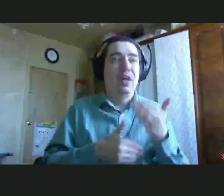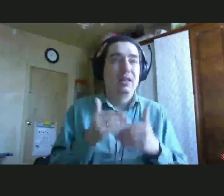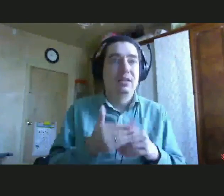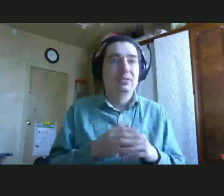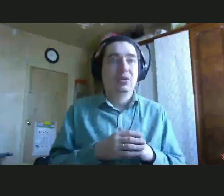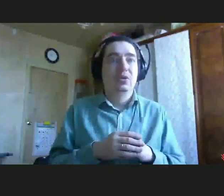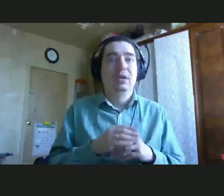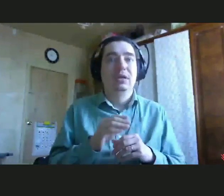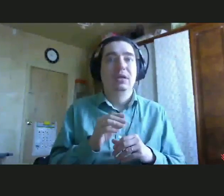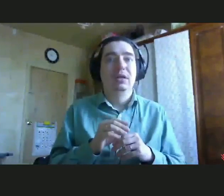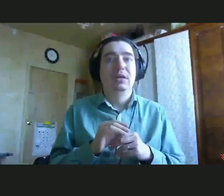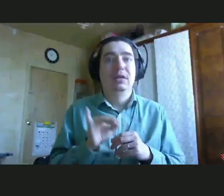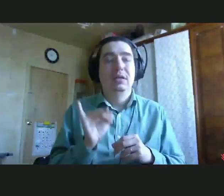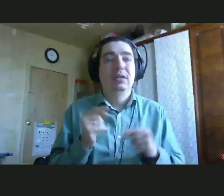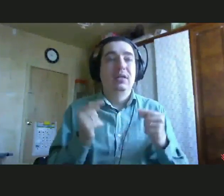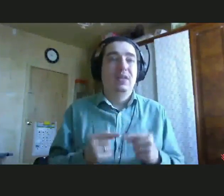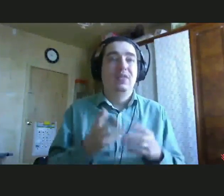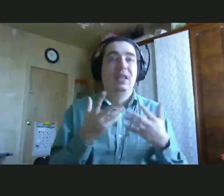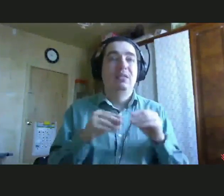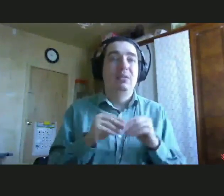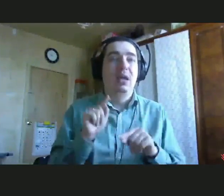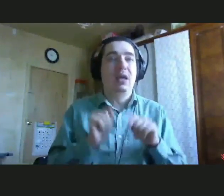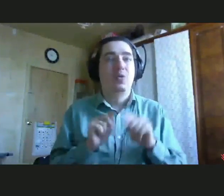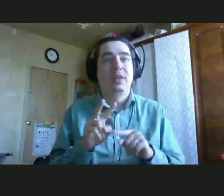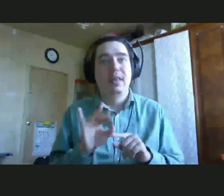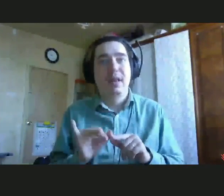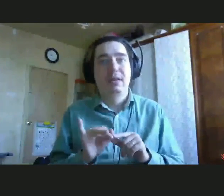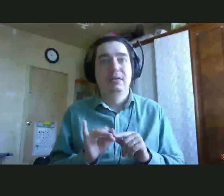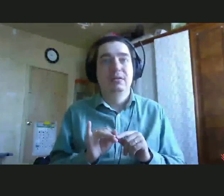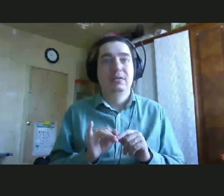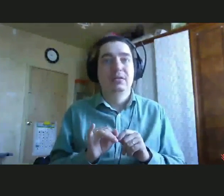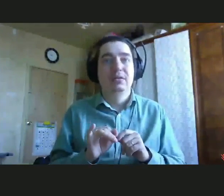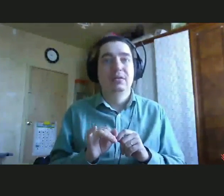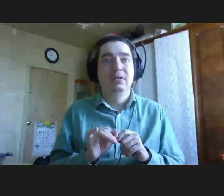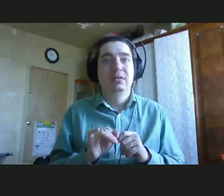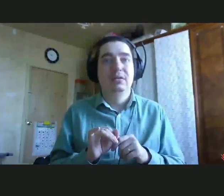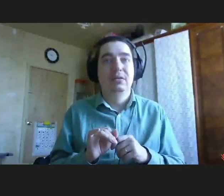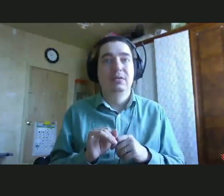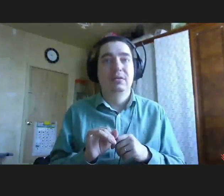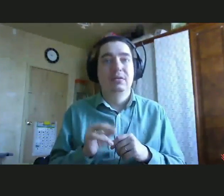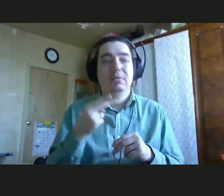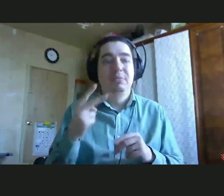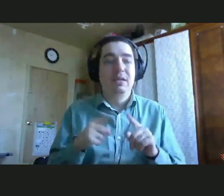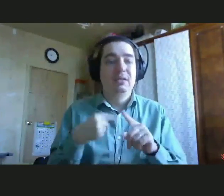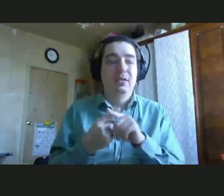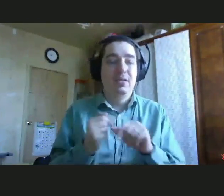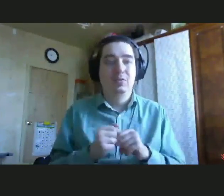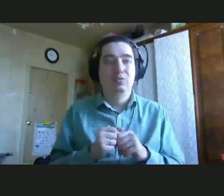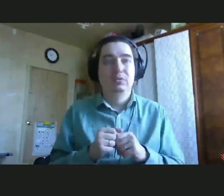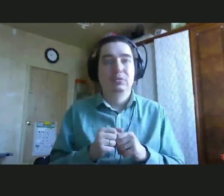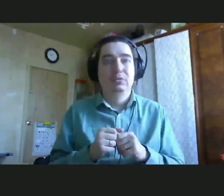Сергей. Соответственно, семья, родители, бабушки думают примерно следующее. Для